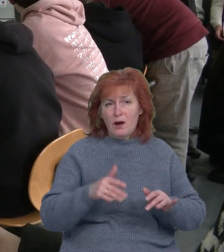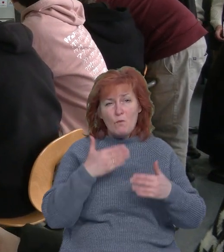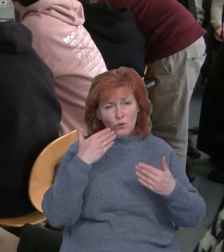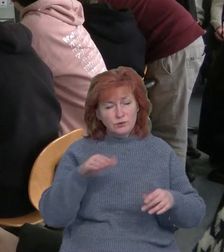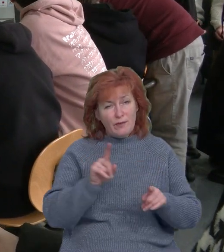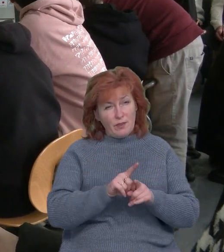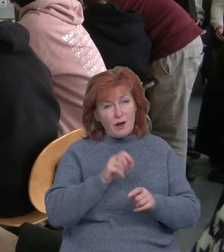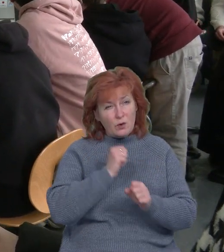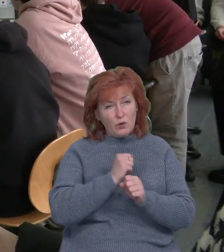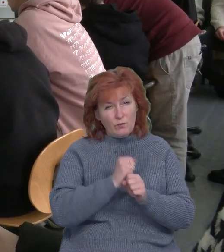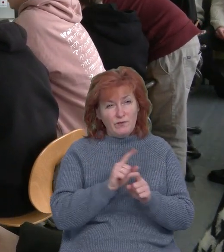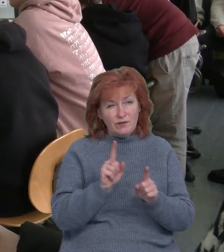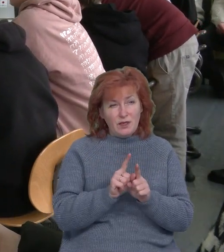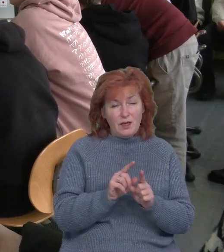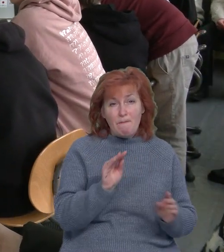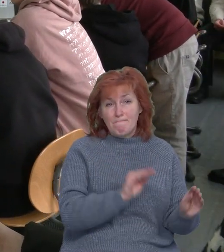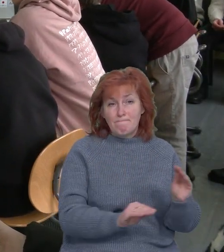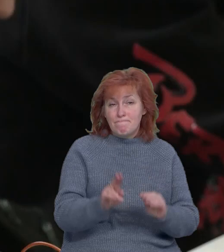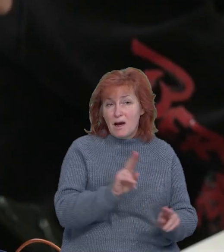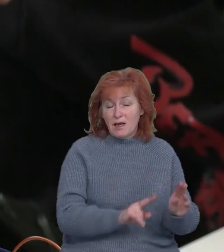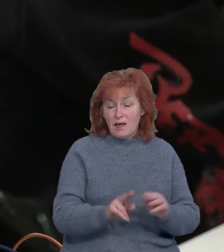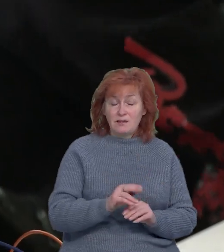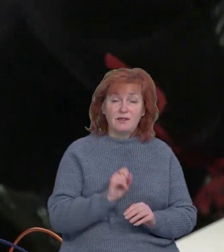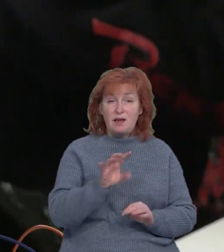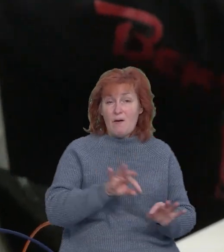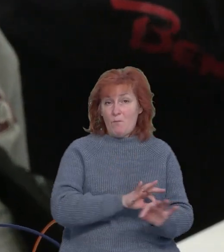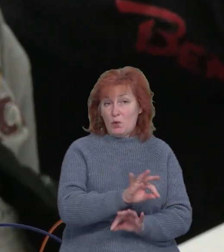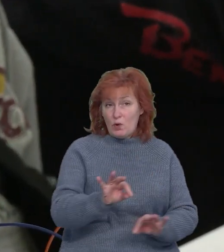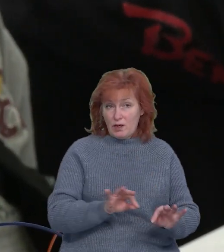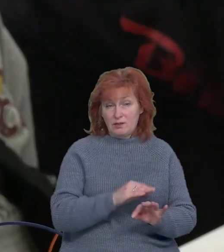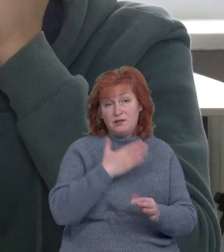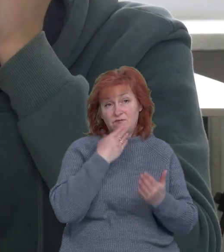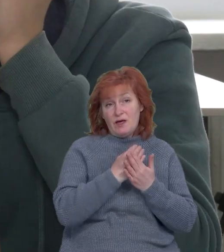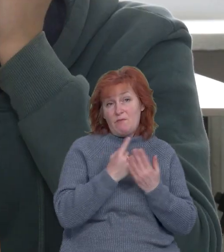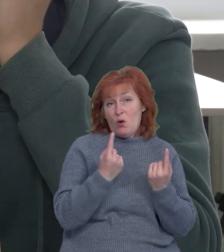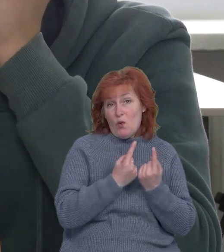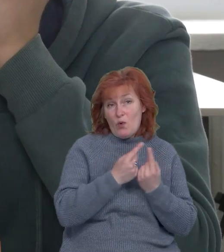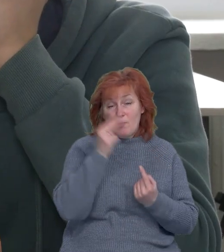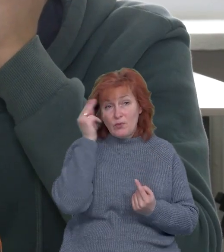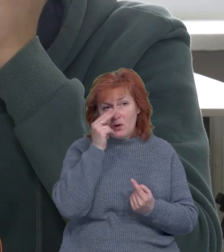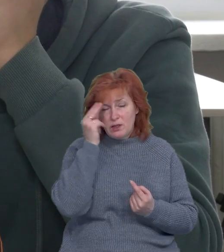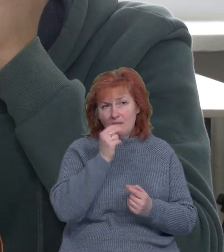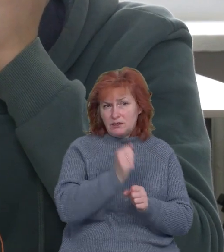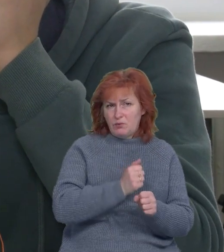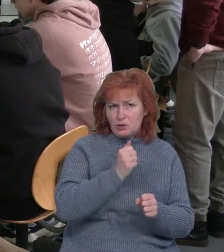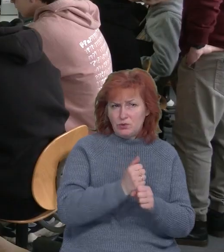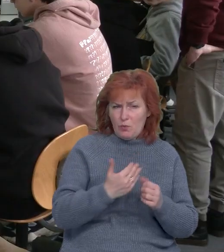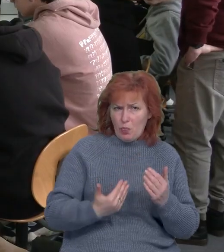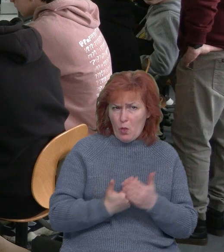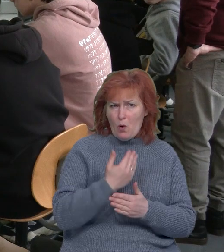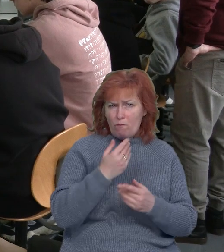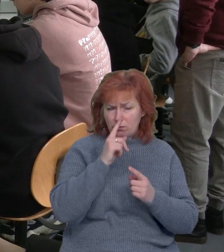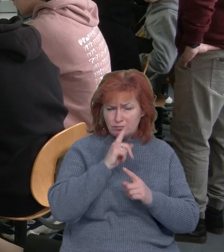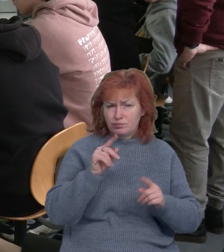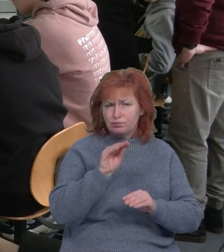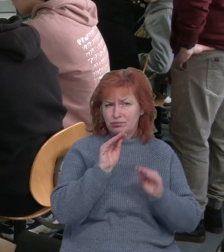макет для проєктів. Зараз Євгеній зі своїми однокласниками працює над новою розробкою. Раніше